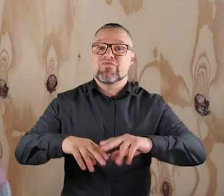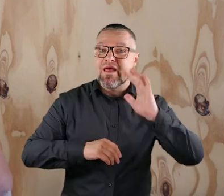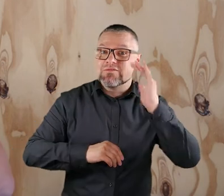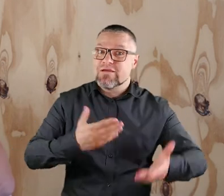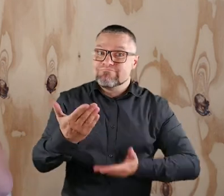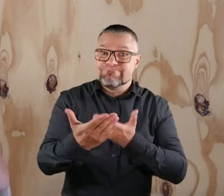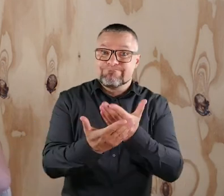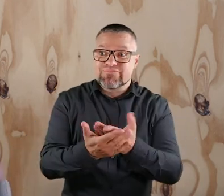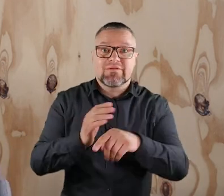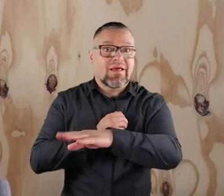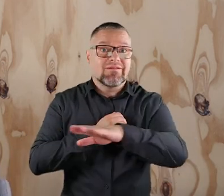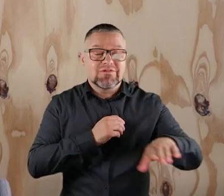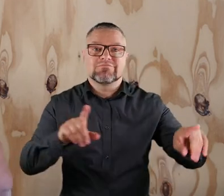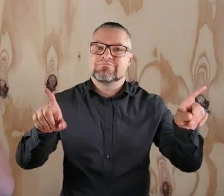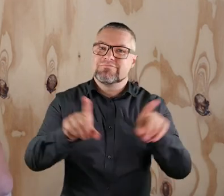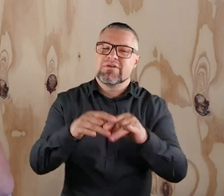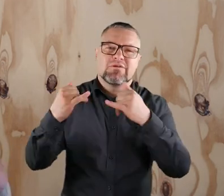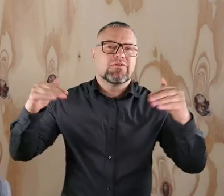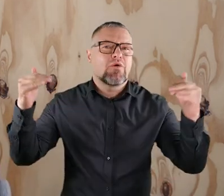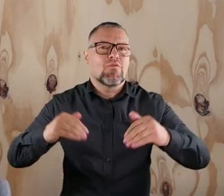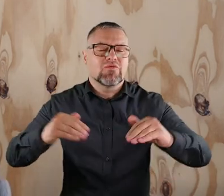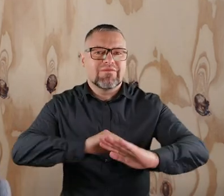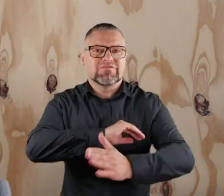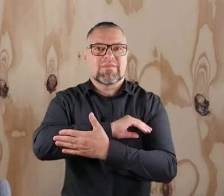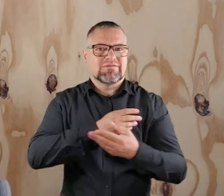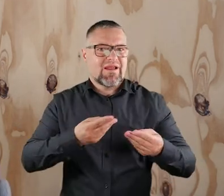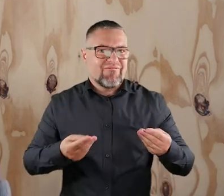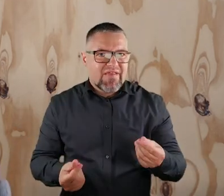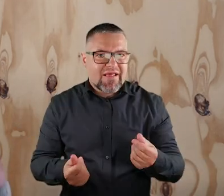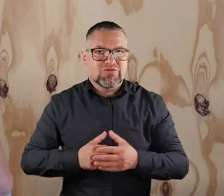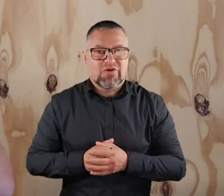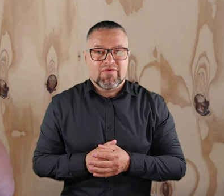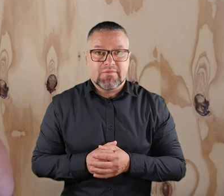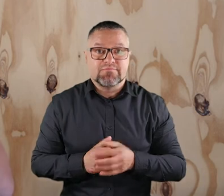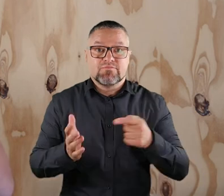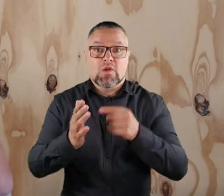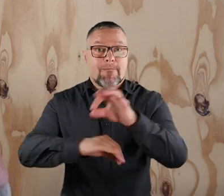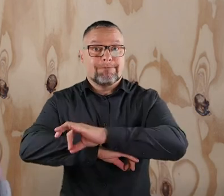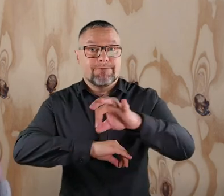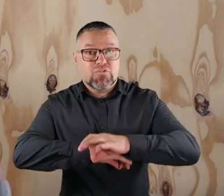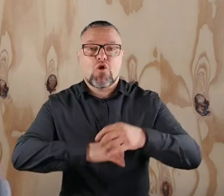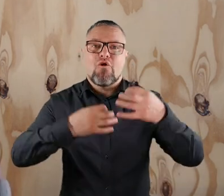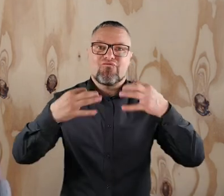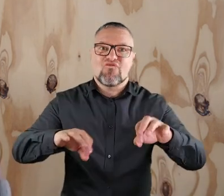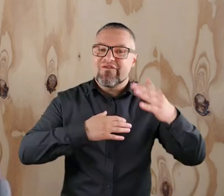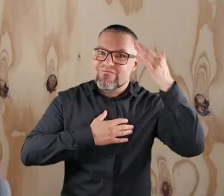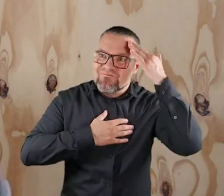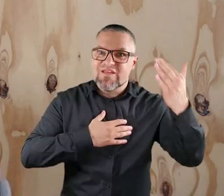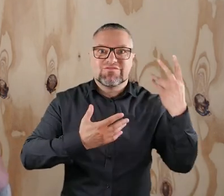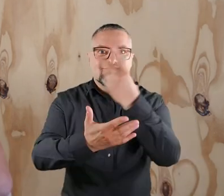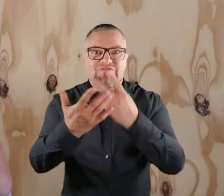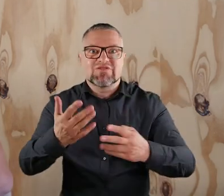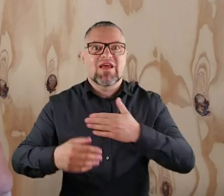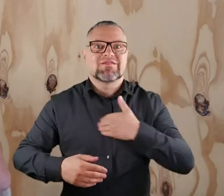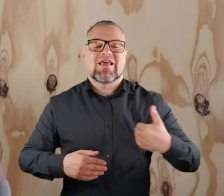Iskierka oferuje swoim podopiecznym również inne możliwości wsparcia finansowego. O tych projektach mogą Państwo dowiedzieć